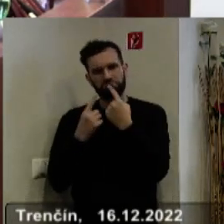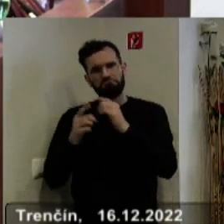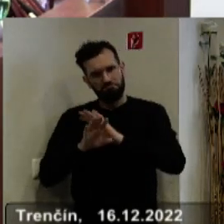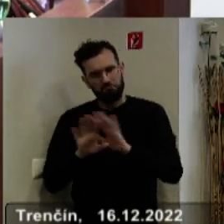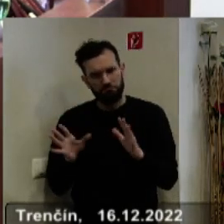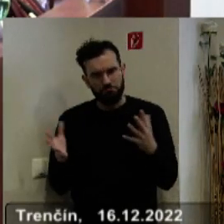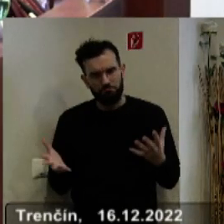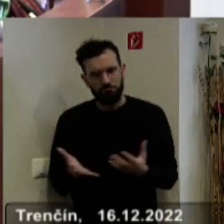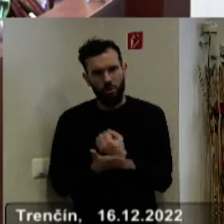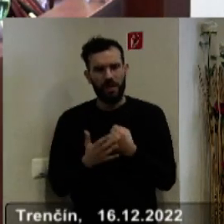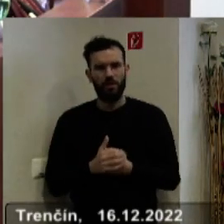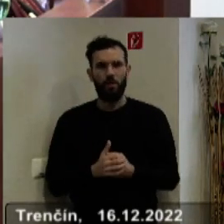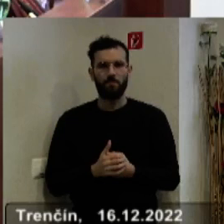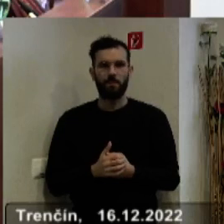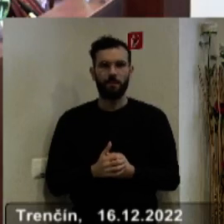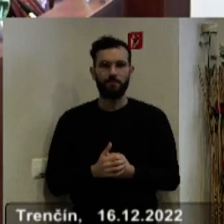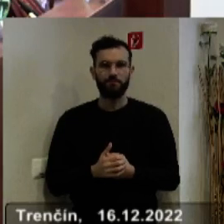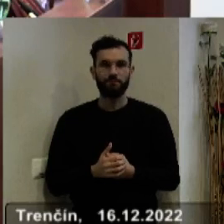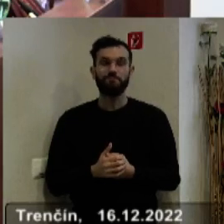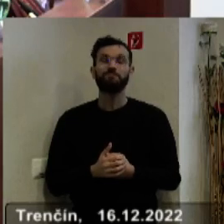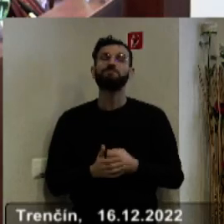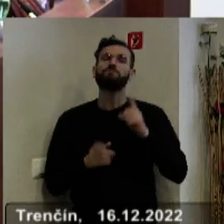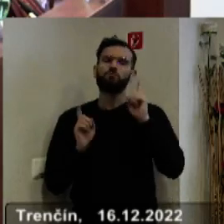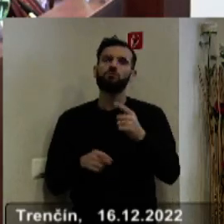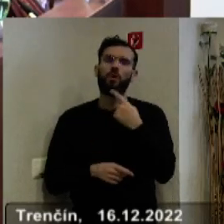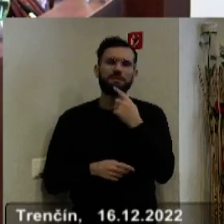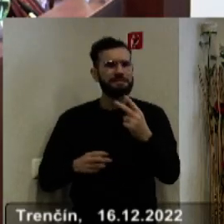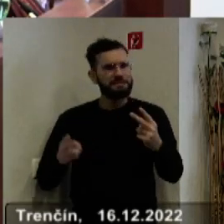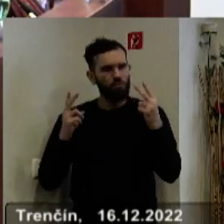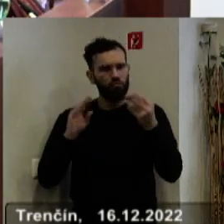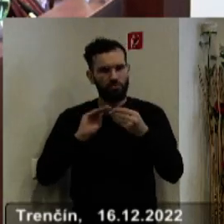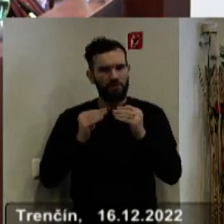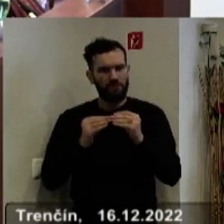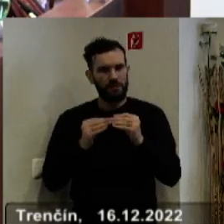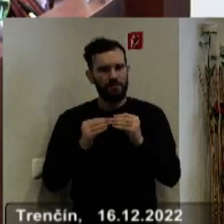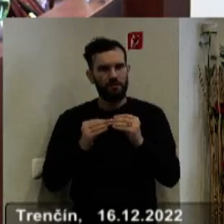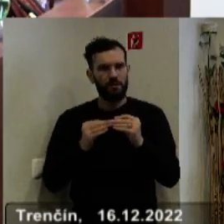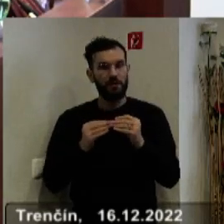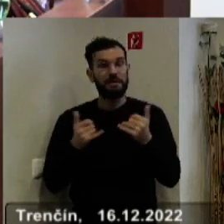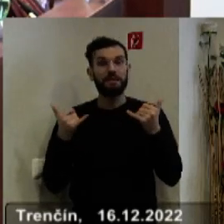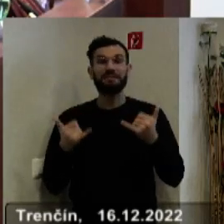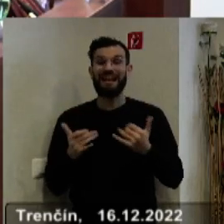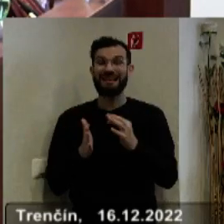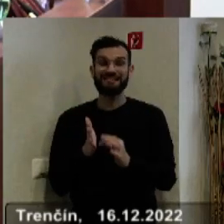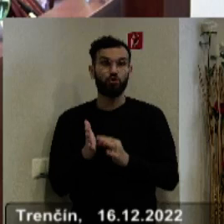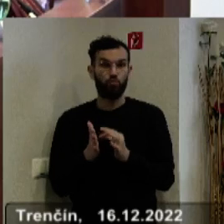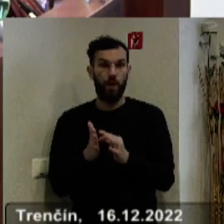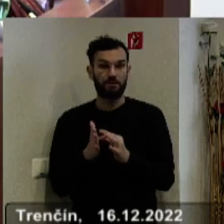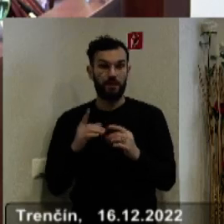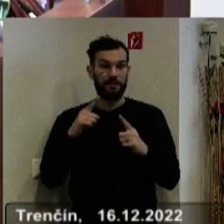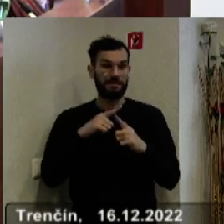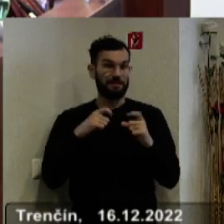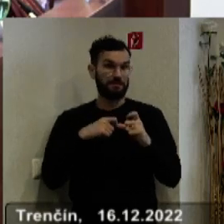cestovali aj s kolegom s Velikom dvončom, to sme museli konštetovať jednu dôležitú vec, že situácia v Trenčianskom